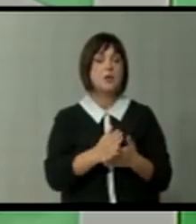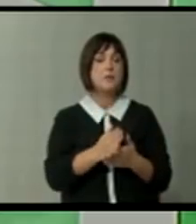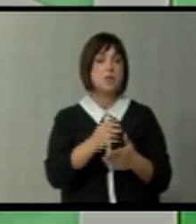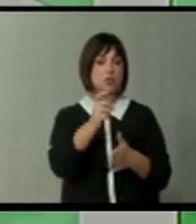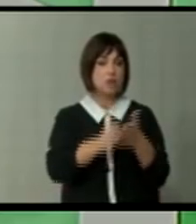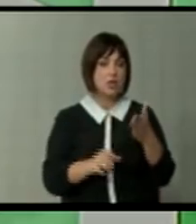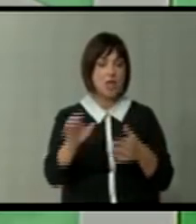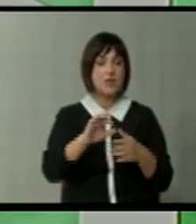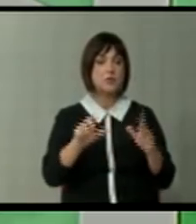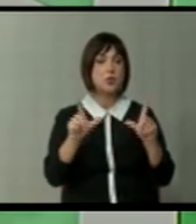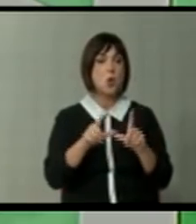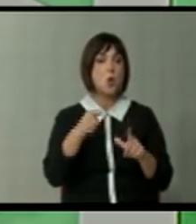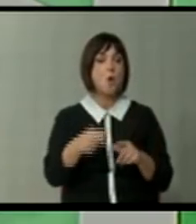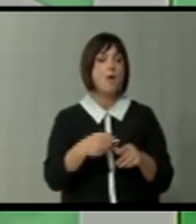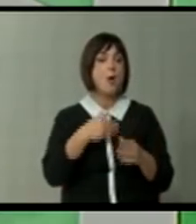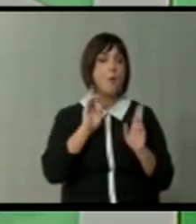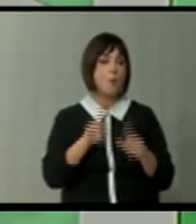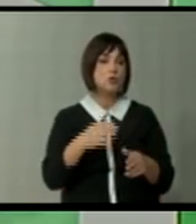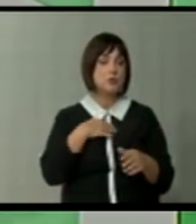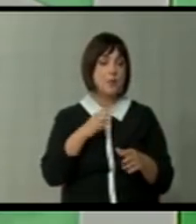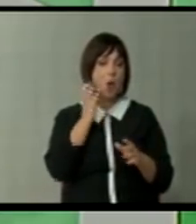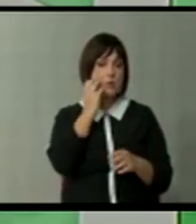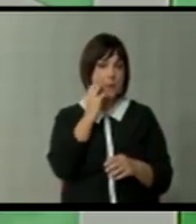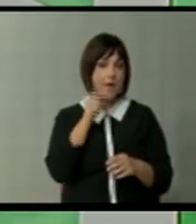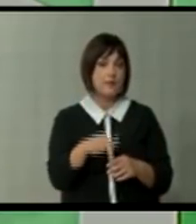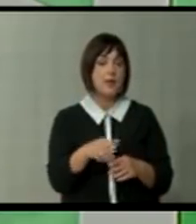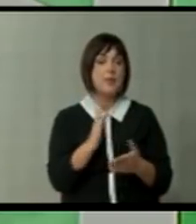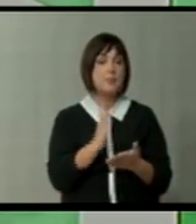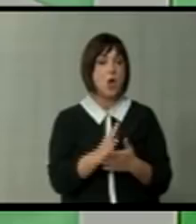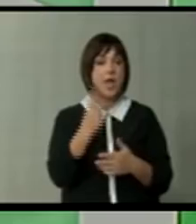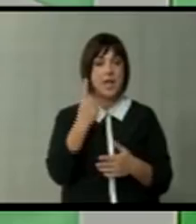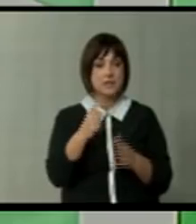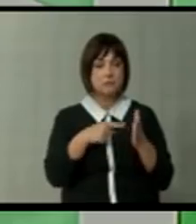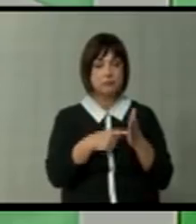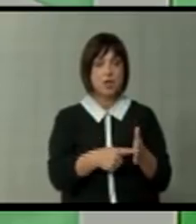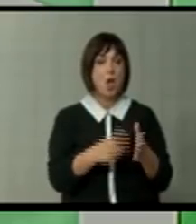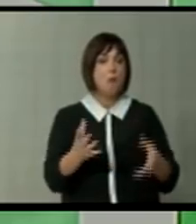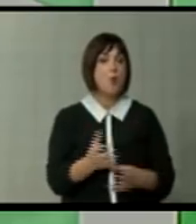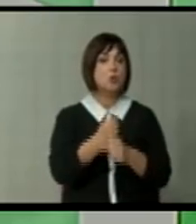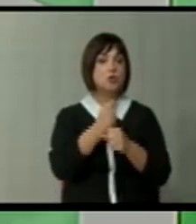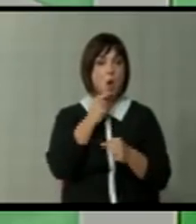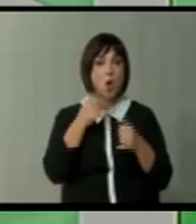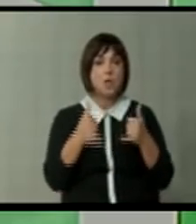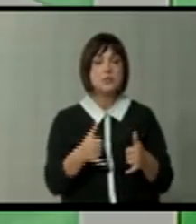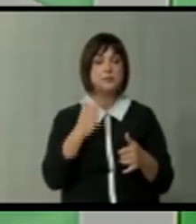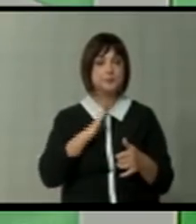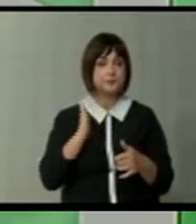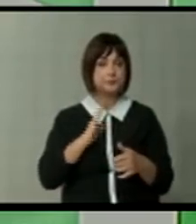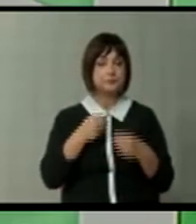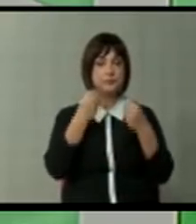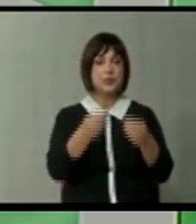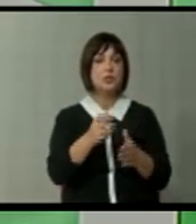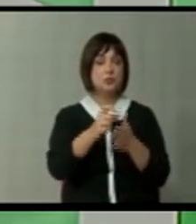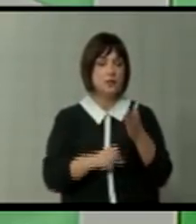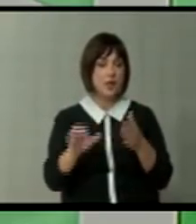членки на Европска Тунија. Тој тренд можеме само да го забавиме. Меѓутоа, едно е факт дека поддржката што сега граѓаните ја даваат за